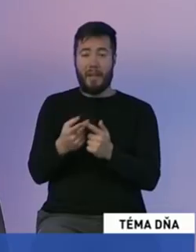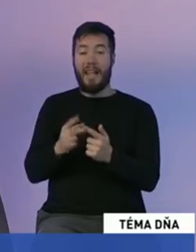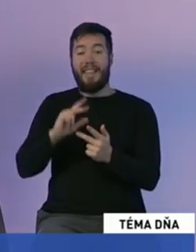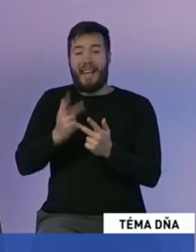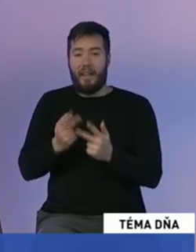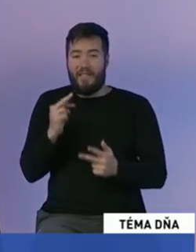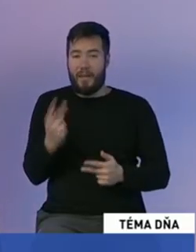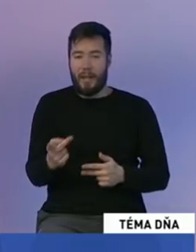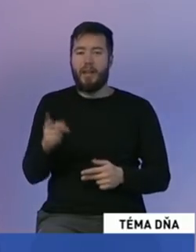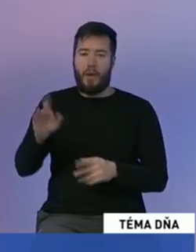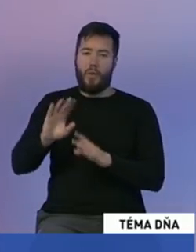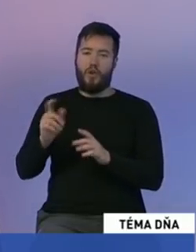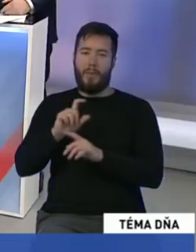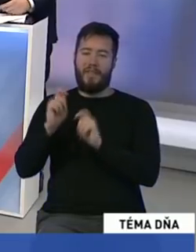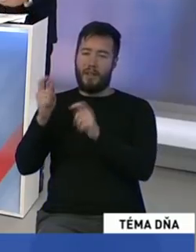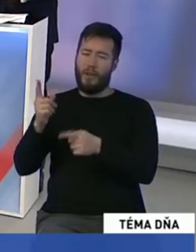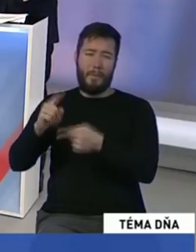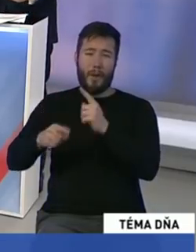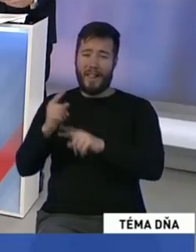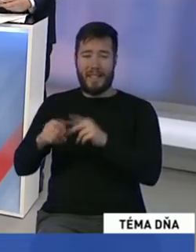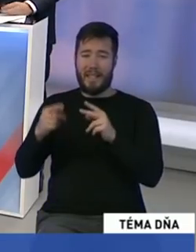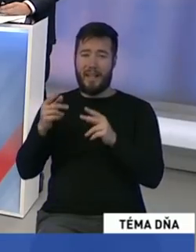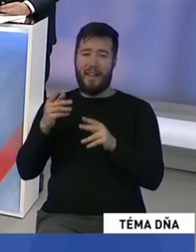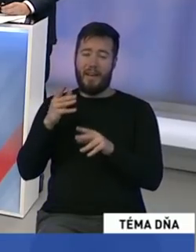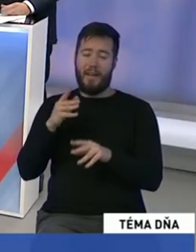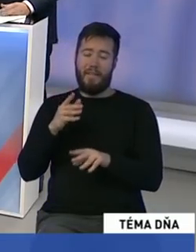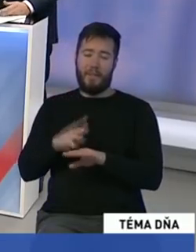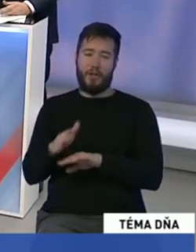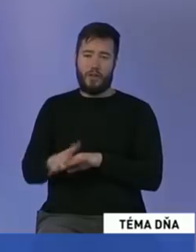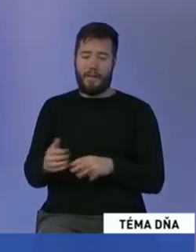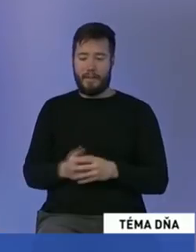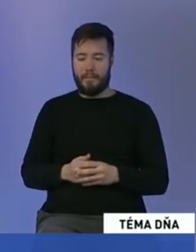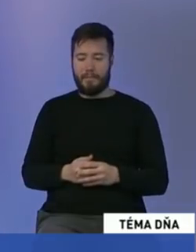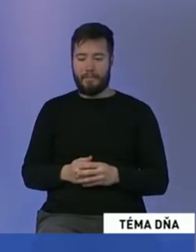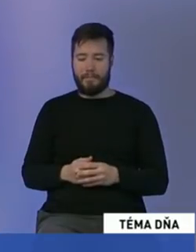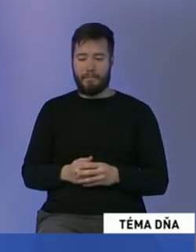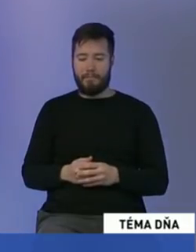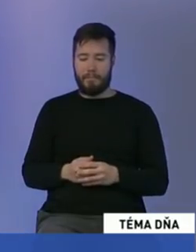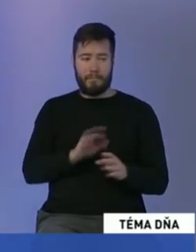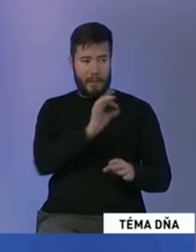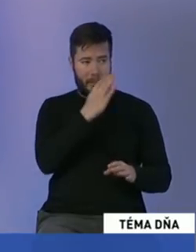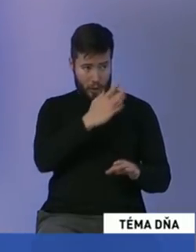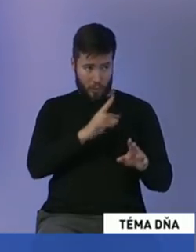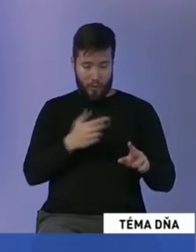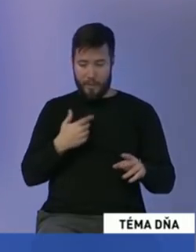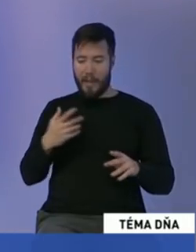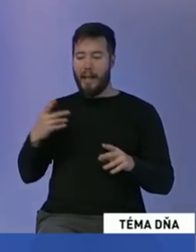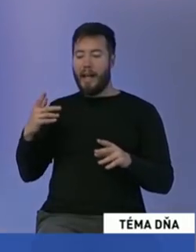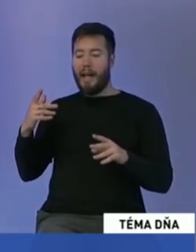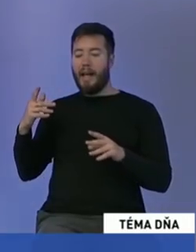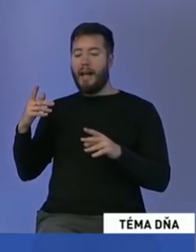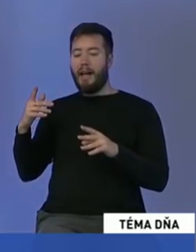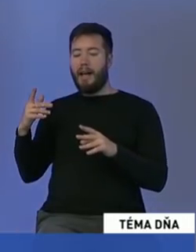spolitizovaná. Môžem ešte... Tu ja by som iba akože upozornil. Pokiaľ máme dôveru o všetkých vyšetrovateľov, keď